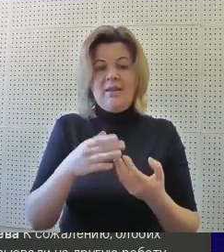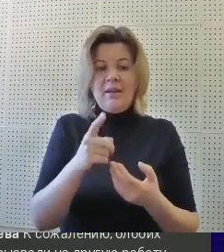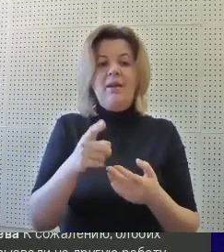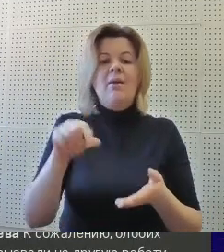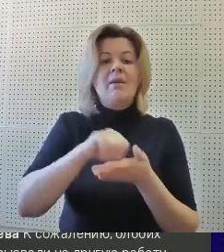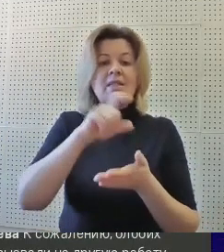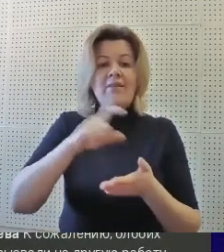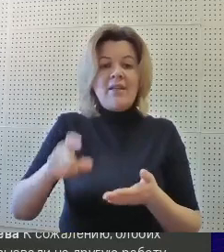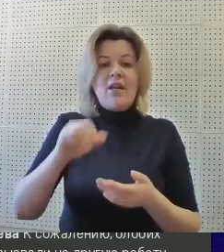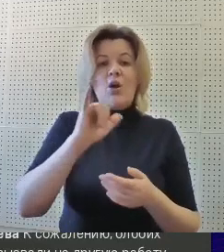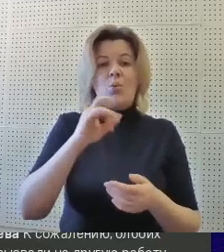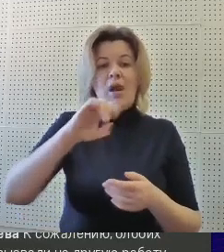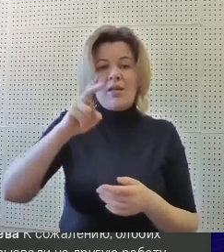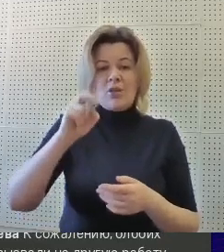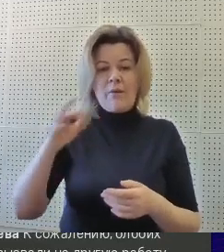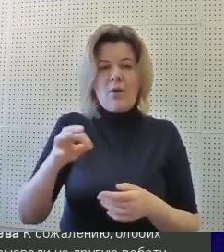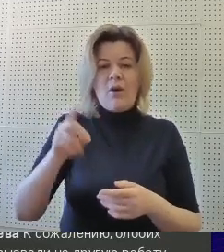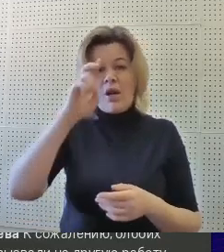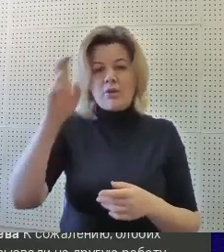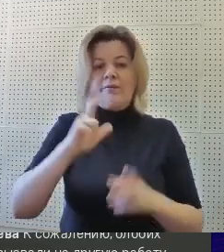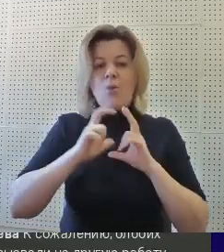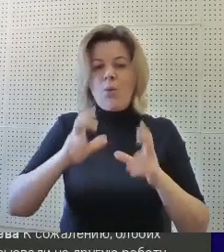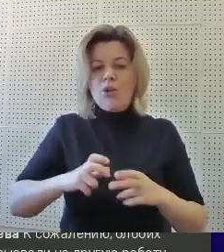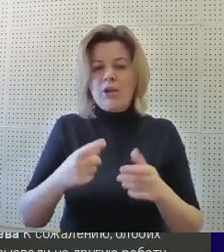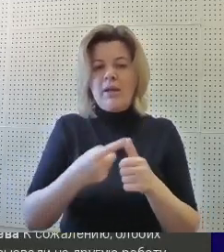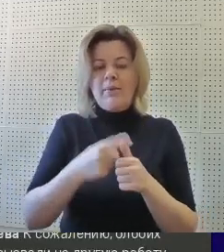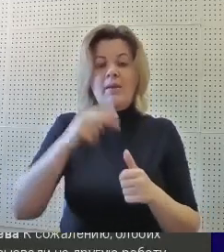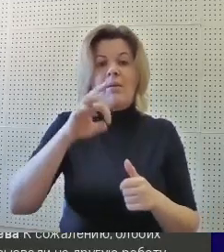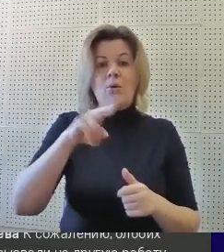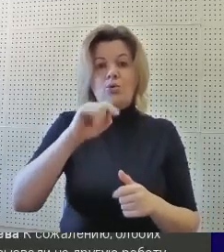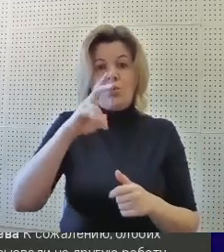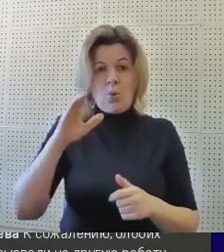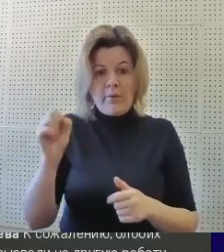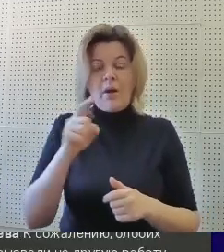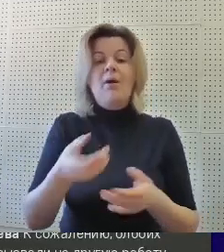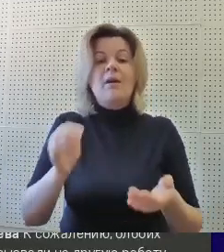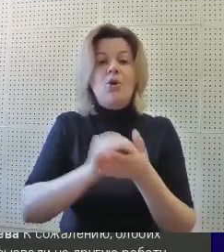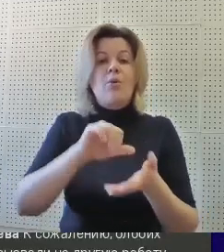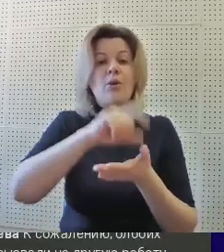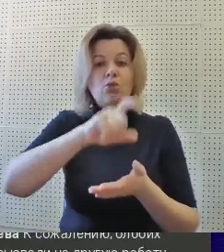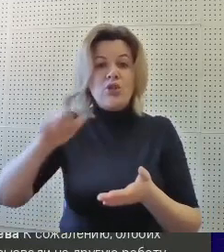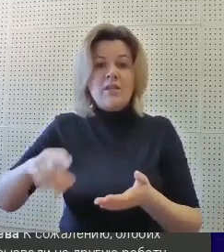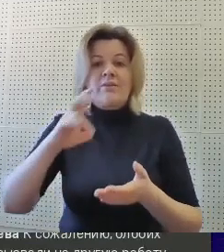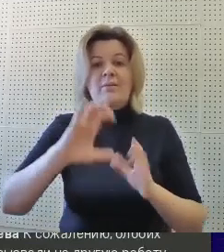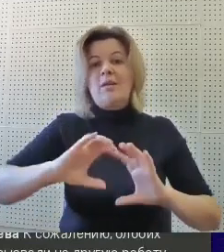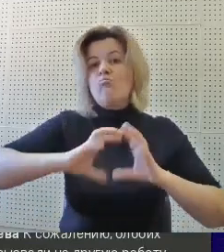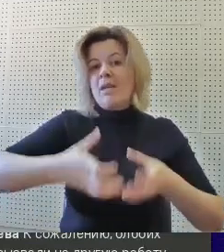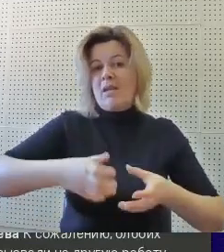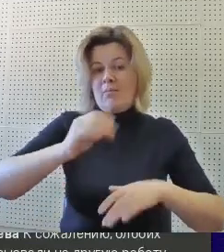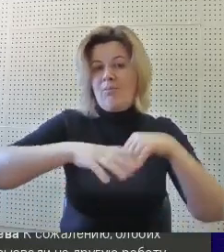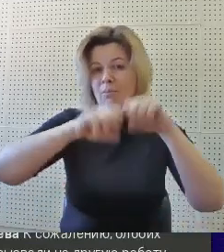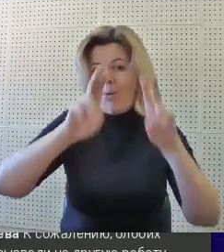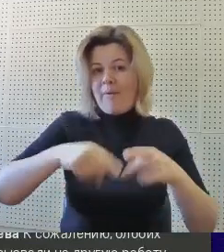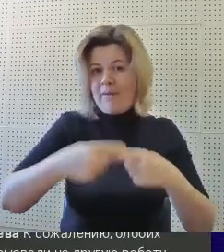семейного квеста представители Уральского государственного колледжа имени Ползунова познакомили участников с миром профессий, а также